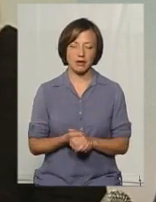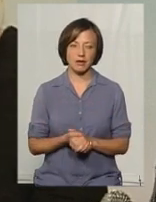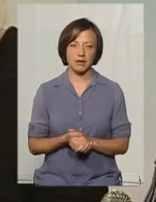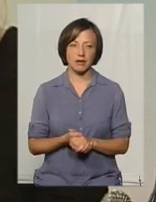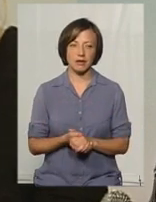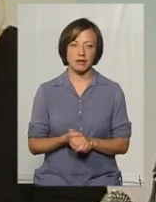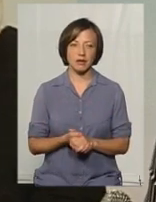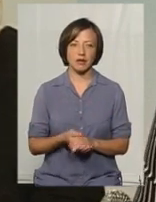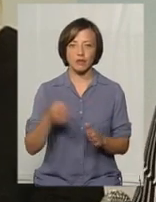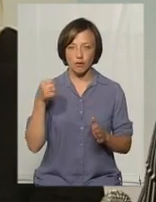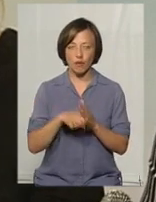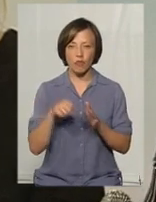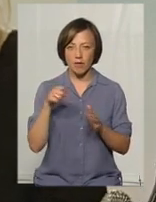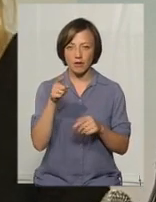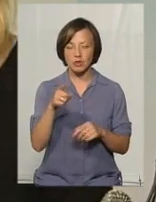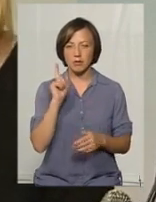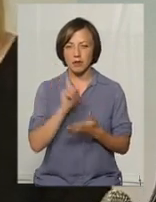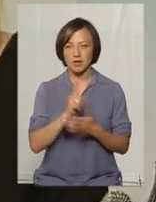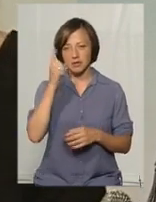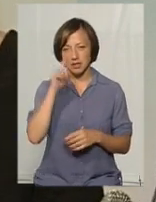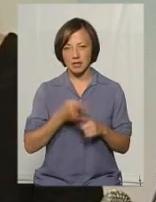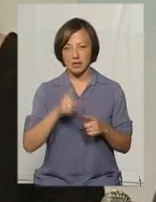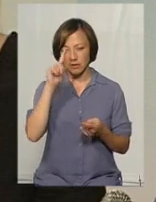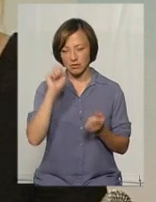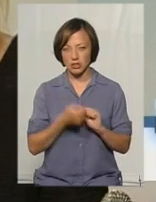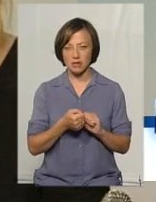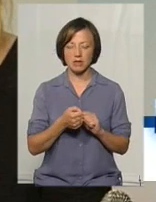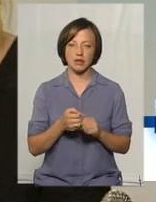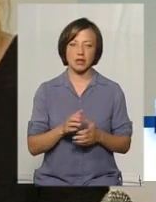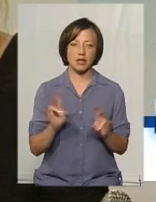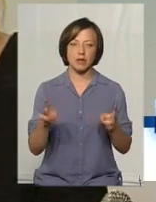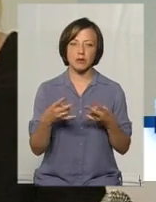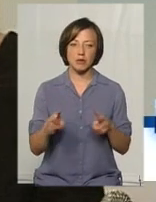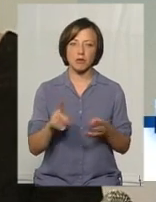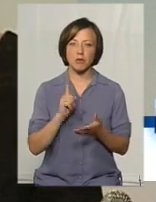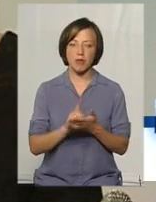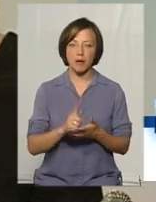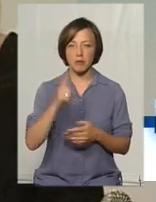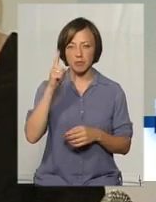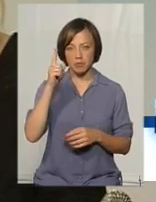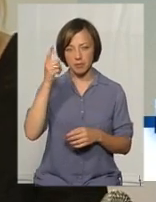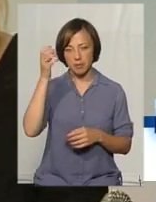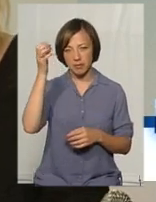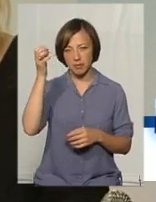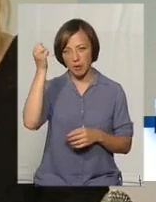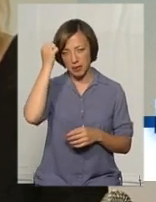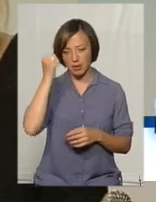як ми кажемо, втовкмачуємо, що ти маєш знати це, завчити і відтворити. Не потрібно, ми маємо пам'ятати дорослі, що ми працюємо і